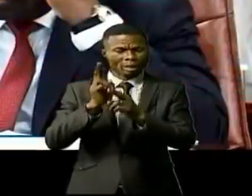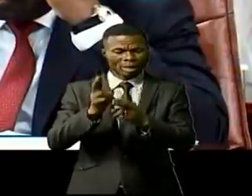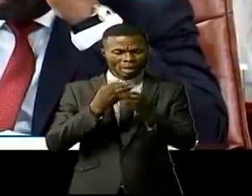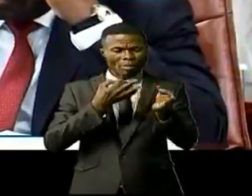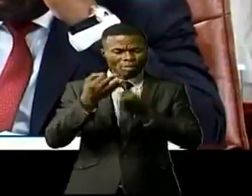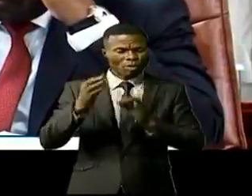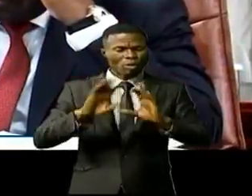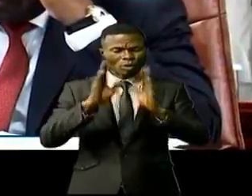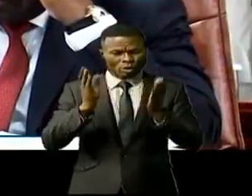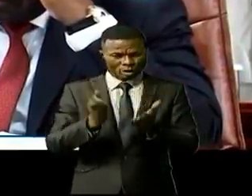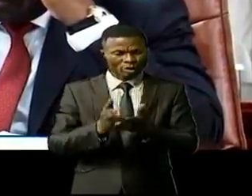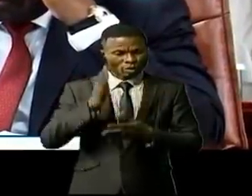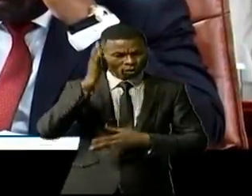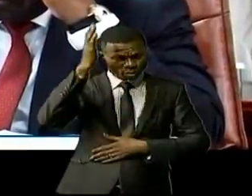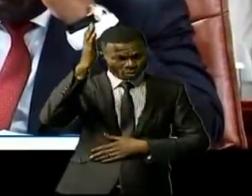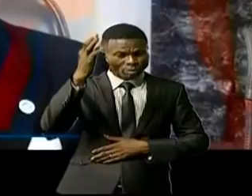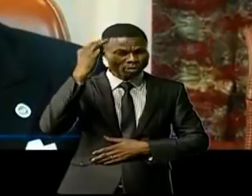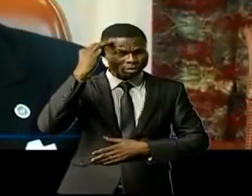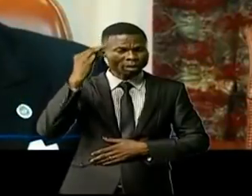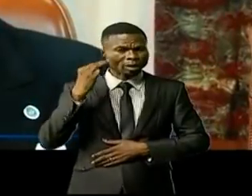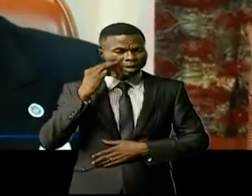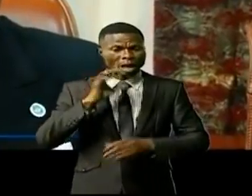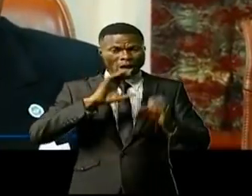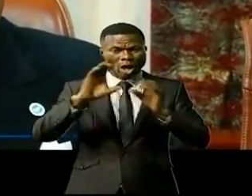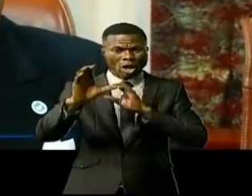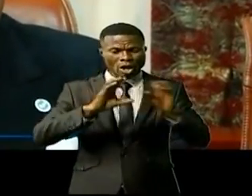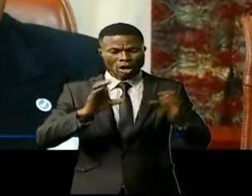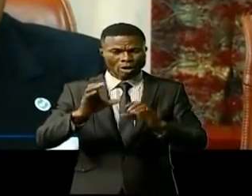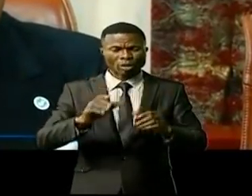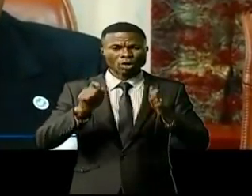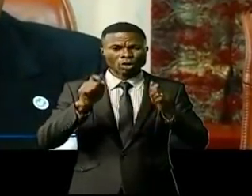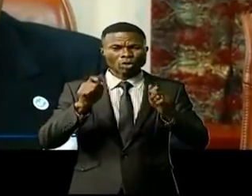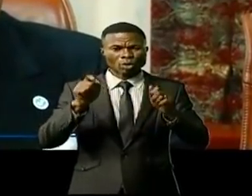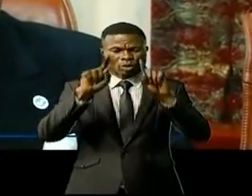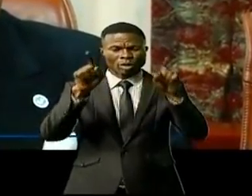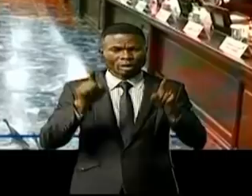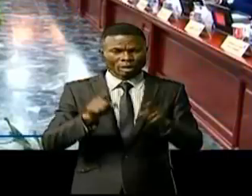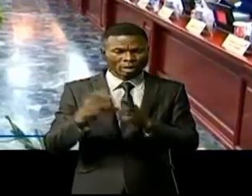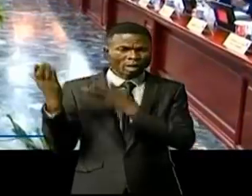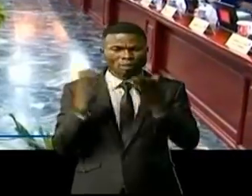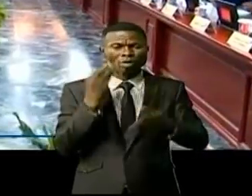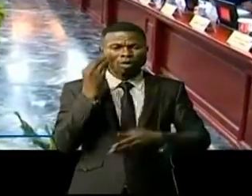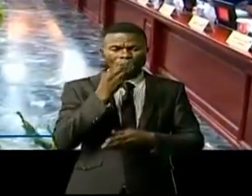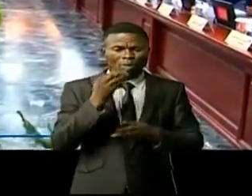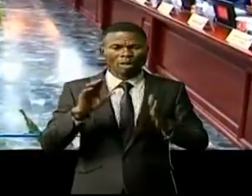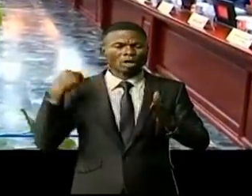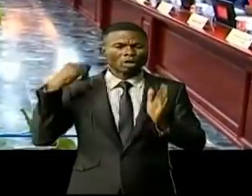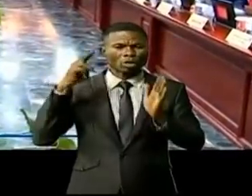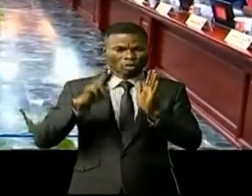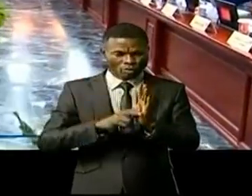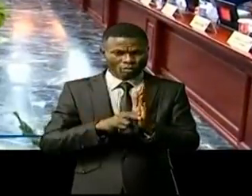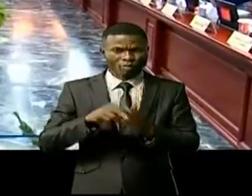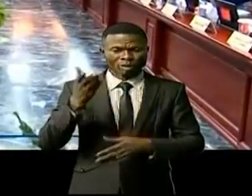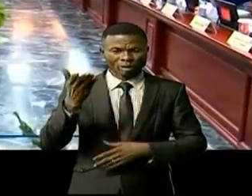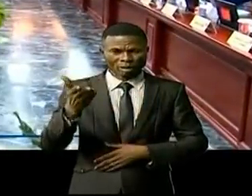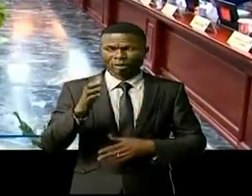sera fait par le ministre de la Communication et Média, porte-parole du gouvernement, Patrick Mouyaya.